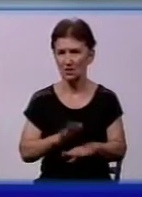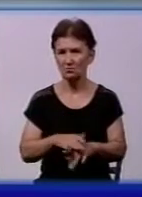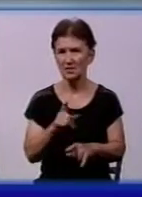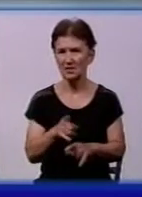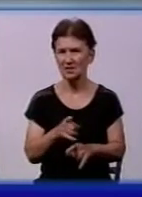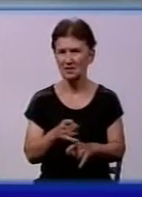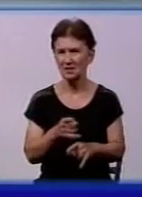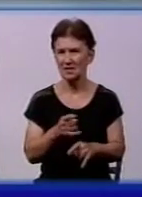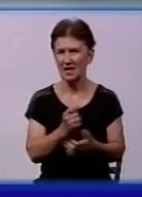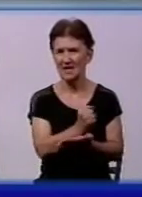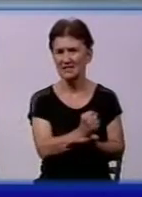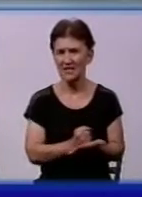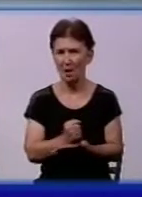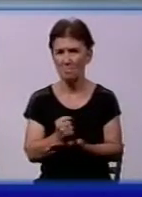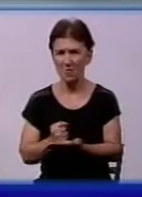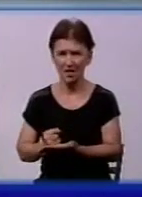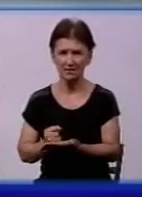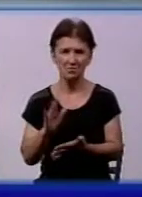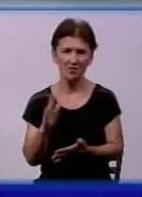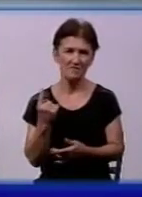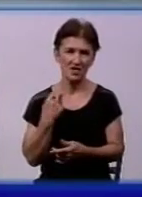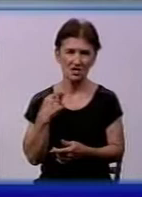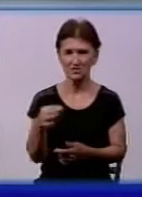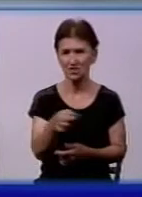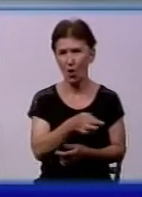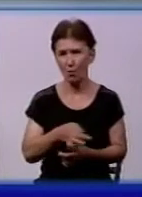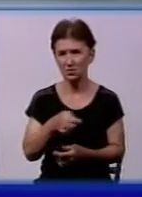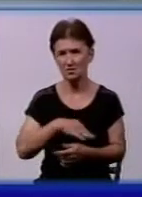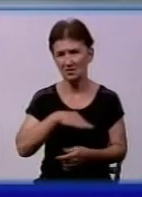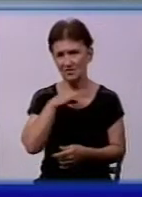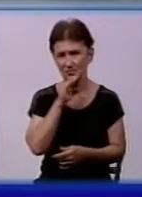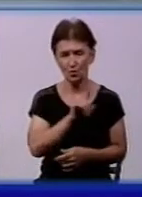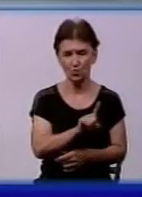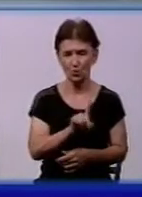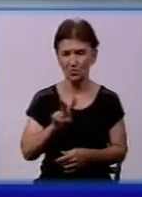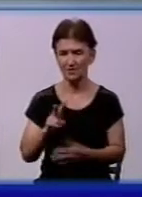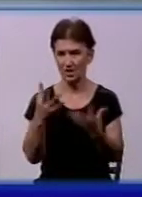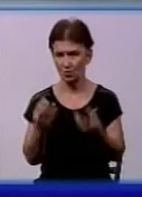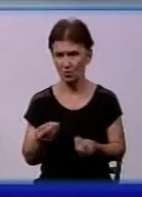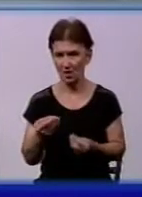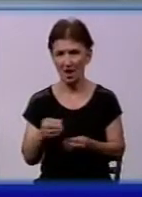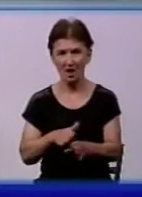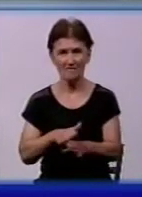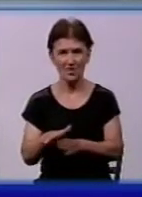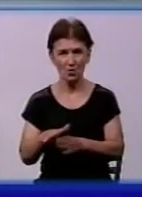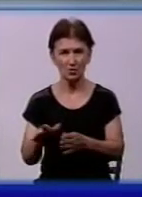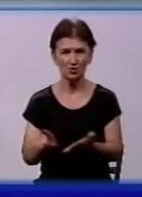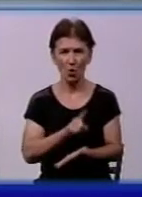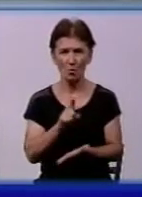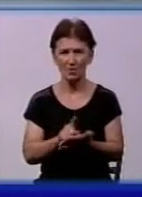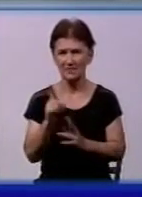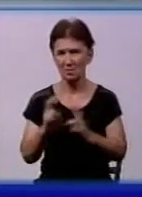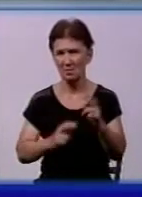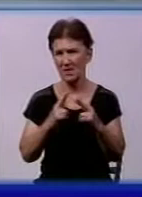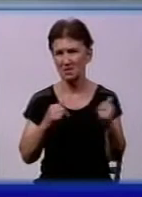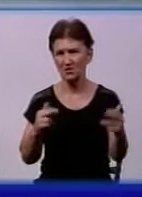безперебійної роботи водопостачального підприємства Кіровградської області вистачить на одну-дві доби. Виконуючий обов'язки генерального директора підприємства